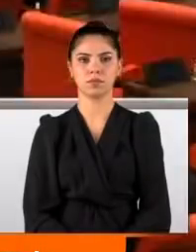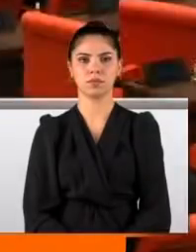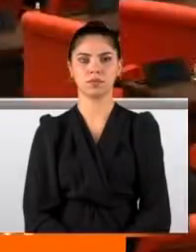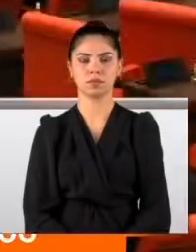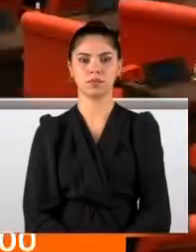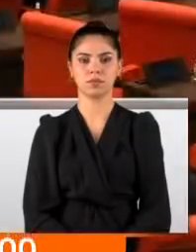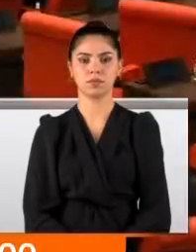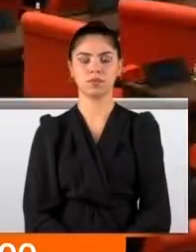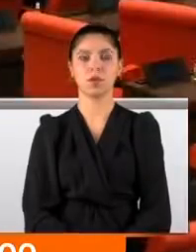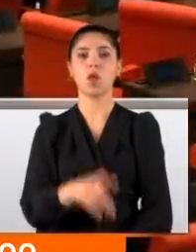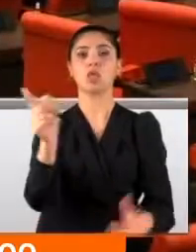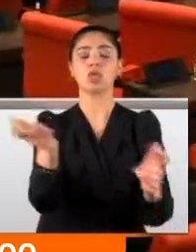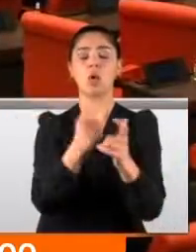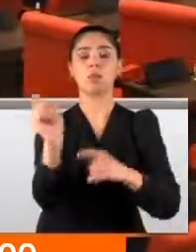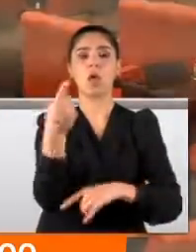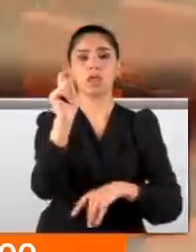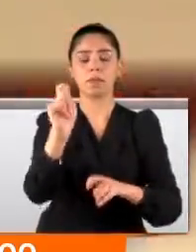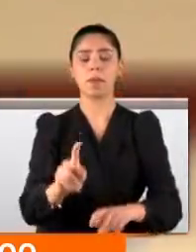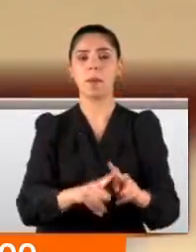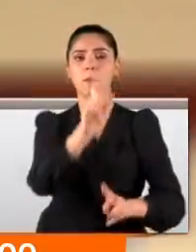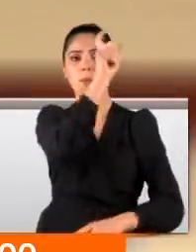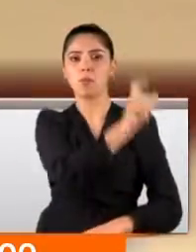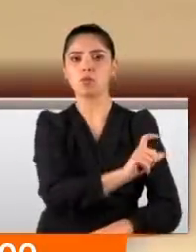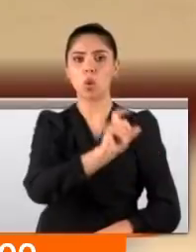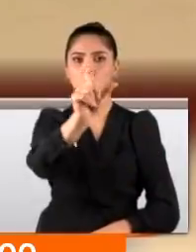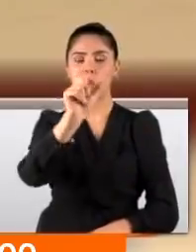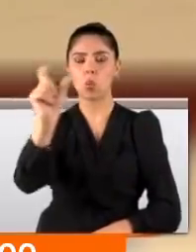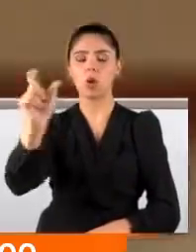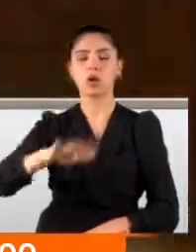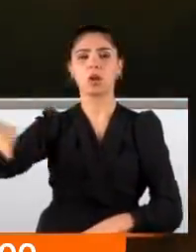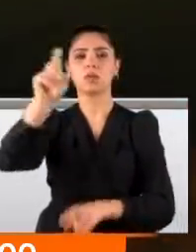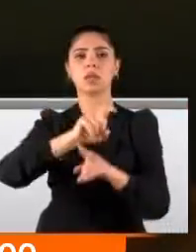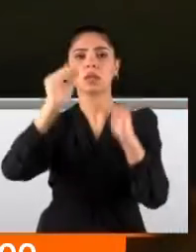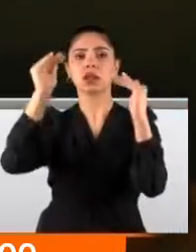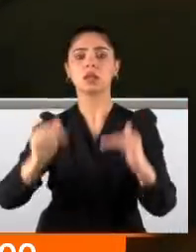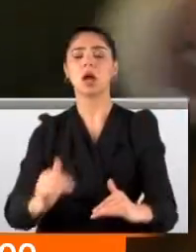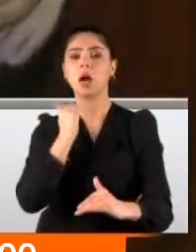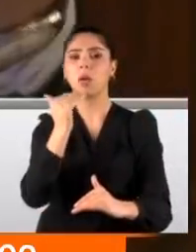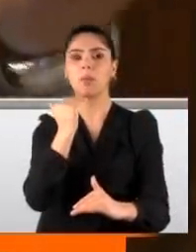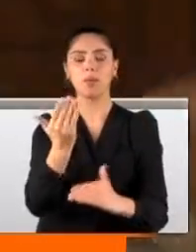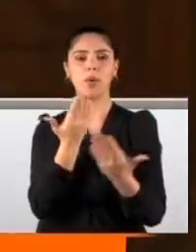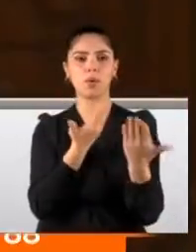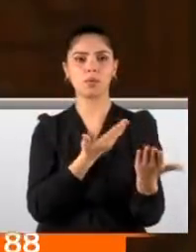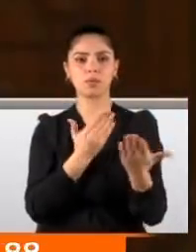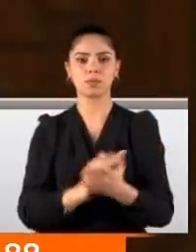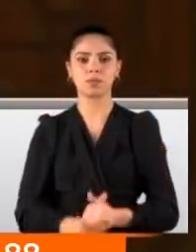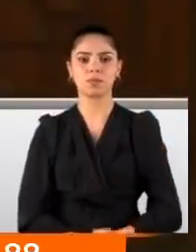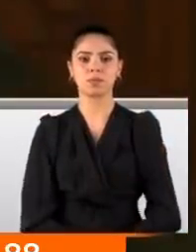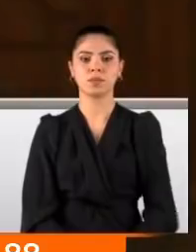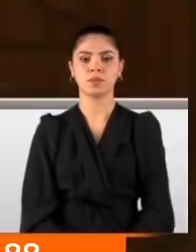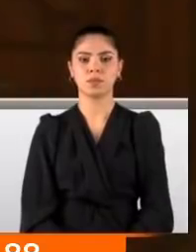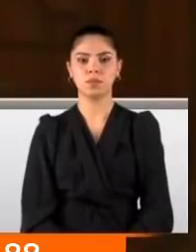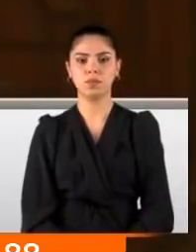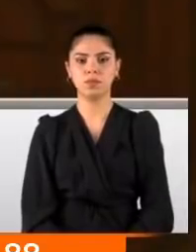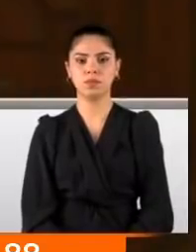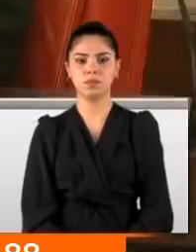ya? Oturumu yöneten Meclis Başkanı Mustafa Şentop'un uyarıları da tansiyonu düşüremedi. Arkadaşınıza ikaz edin. Grup Başkan Vekilere. Ona da